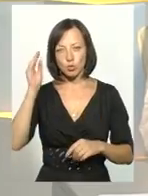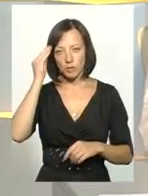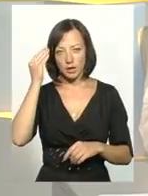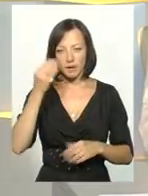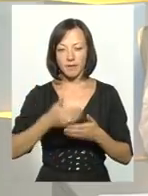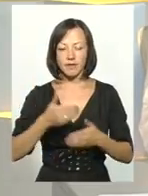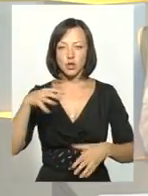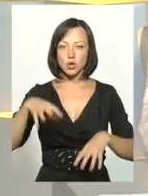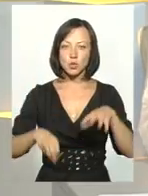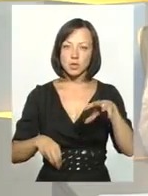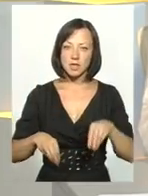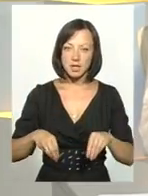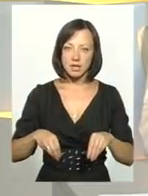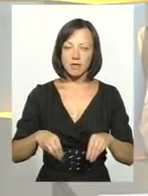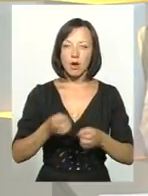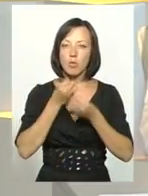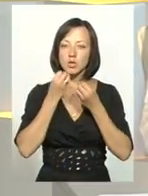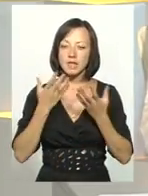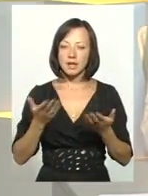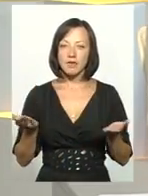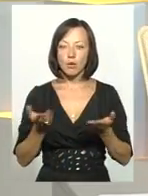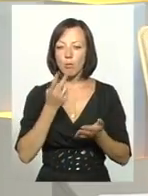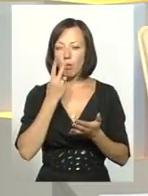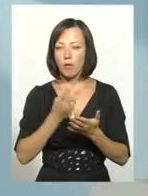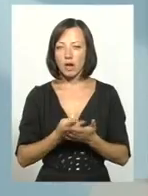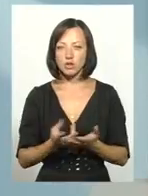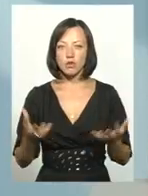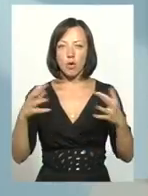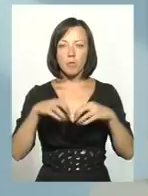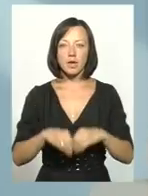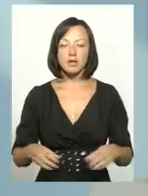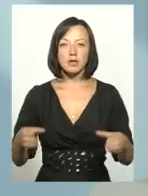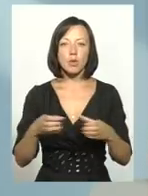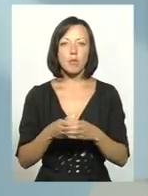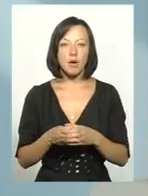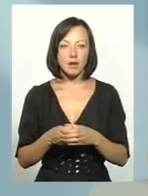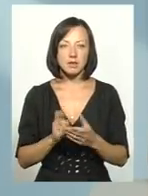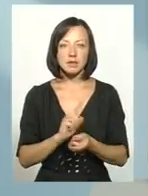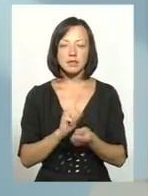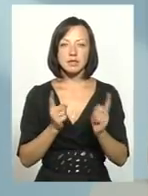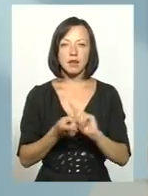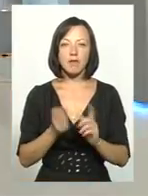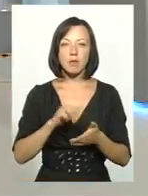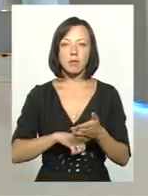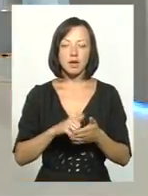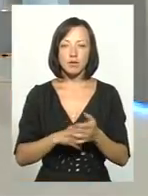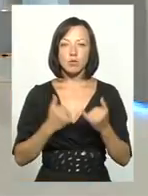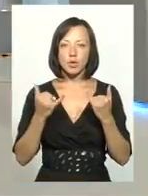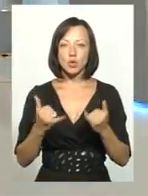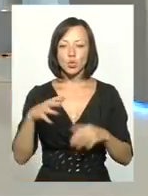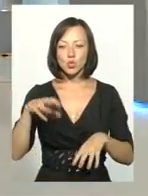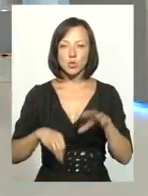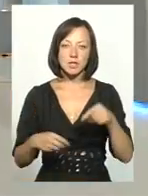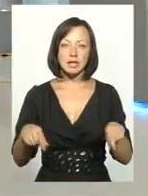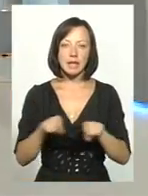від сусідів, позитив, який побачили в об'єднаній тергромаді, став приводом для того, щоб сусіди